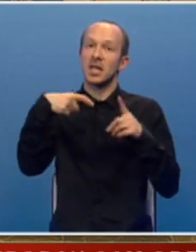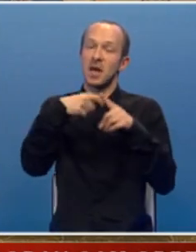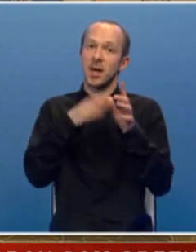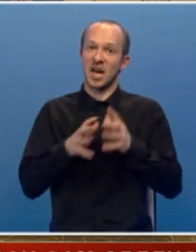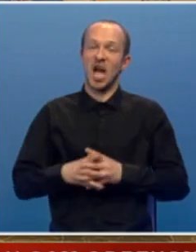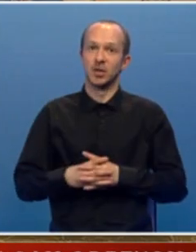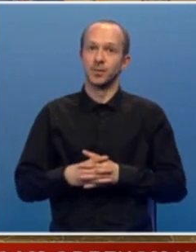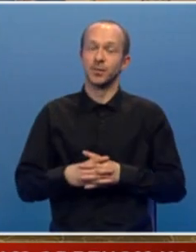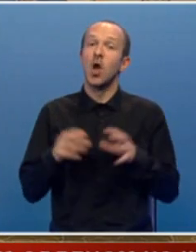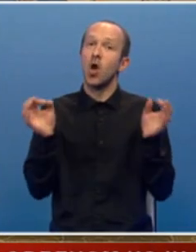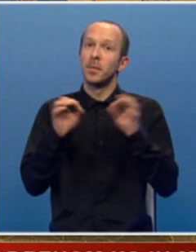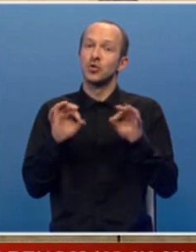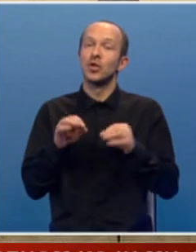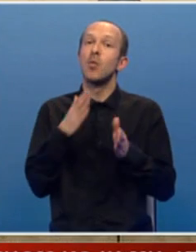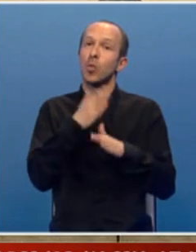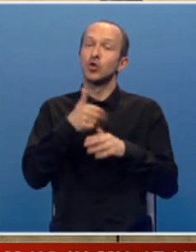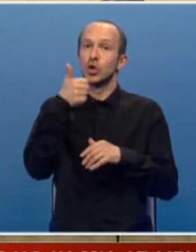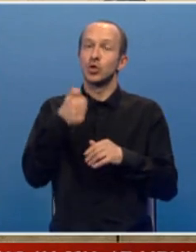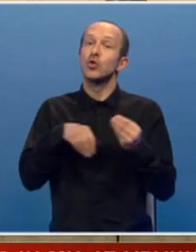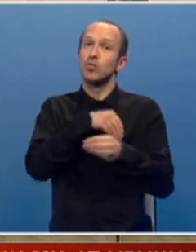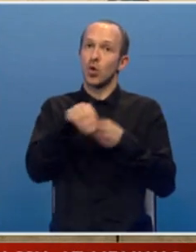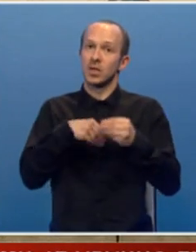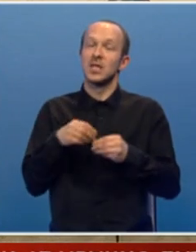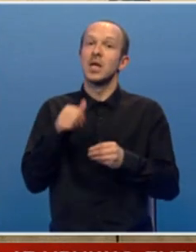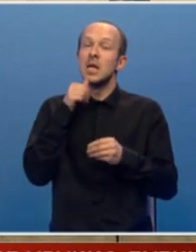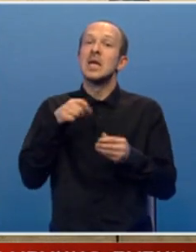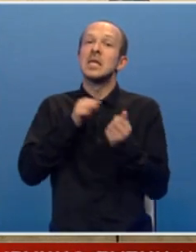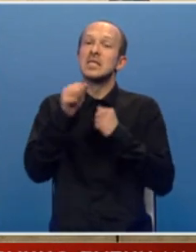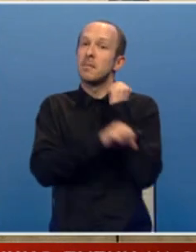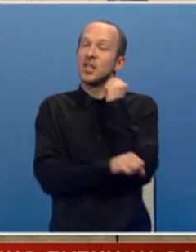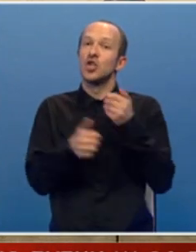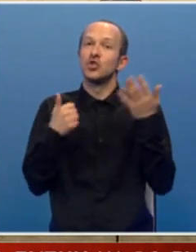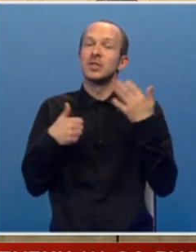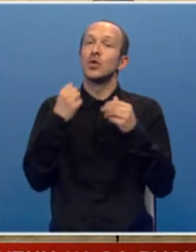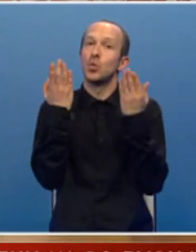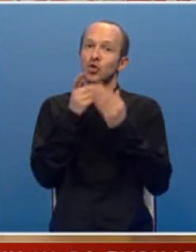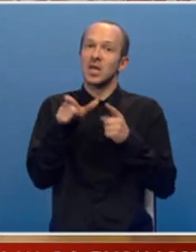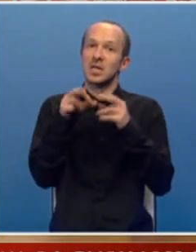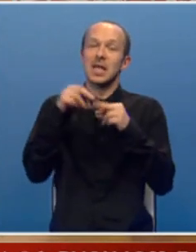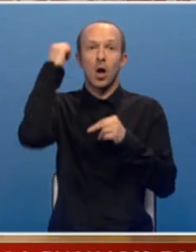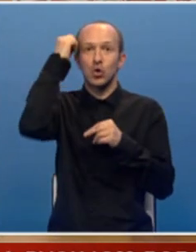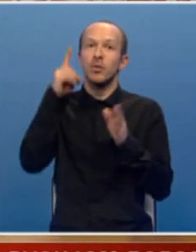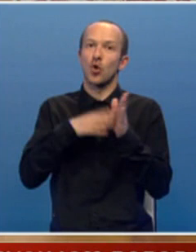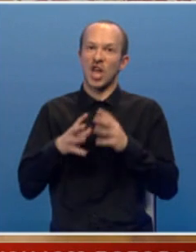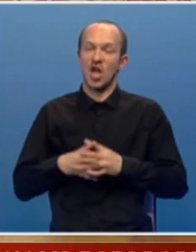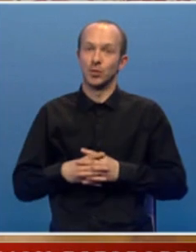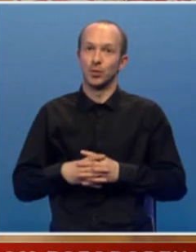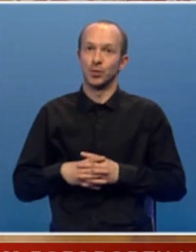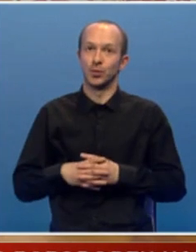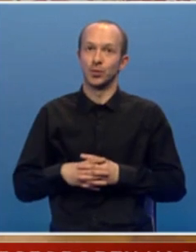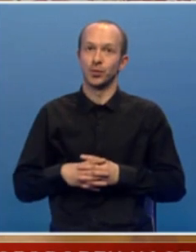maraka, obezbiđena je pomoć za stotinu porodica i stipendije za 60 učenika sa Kosova i Metohije.